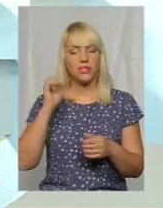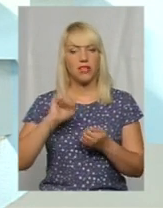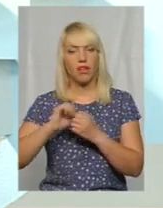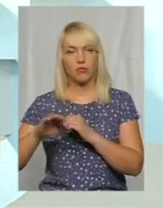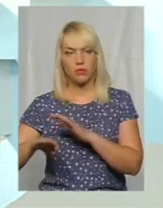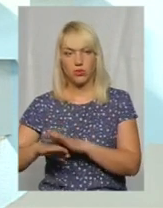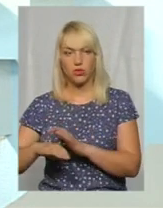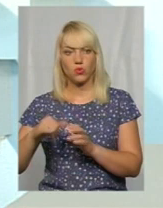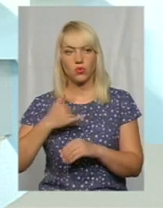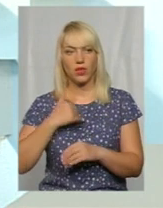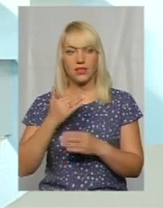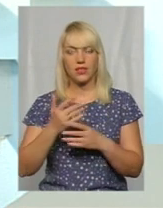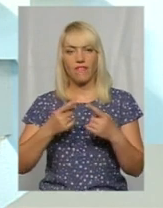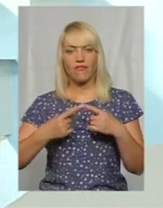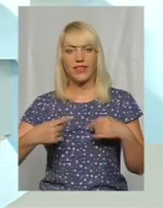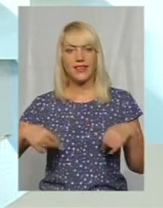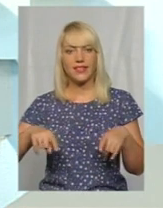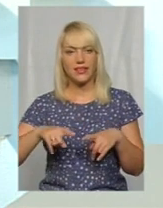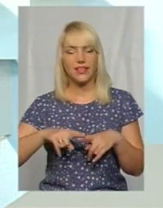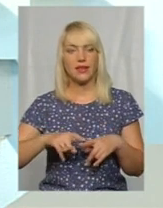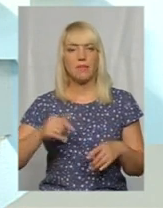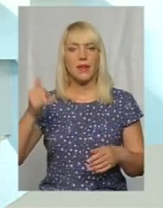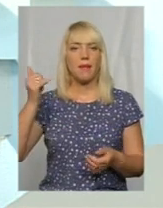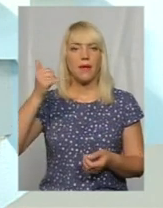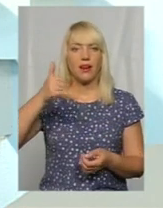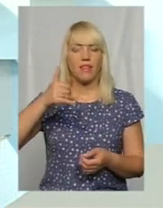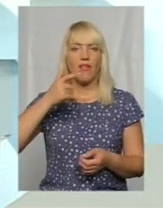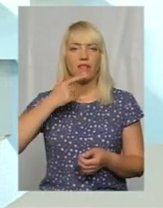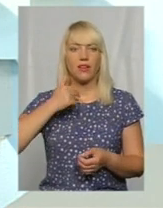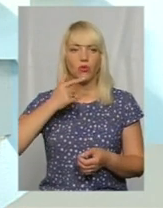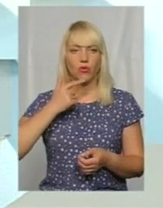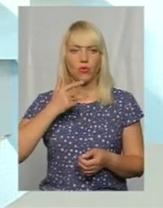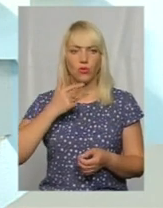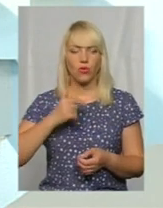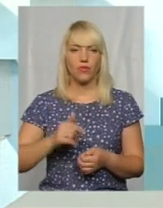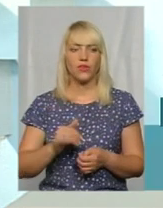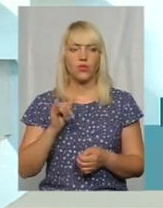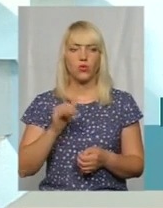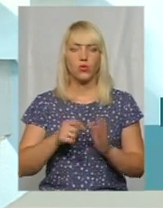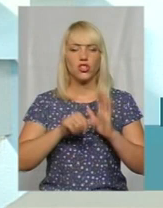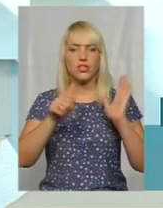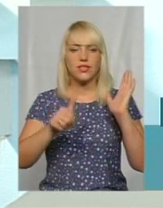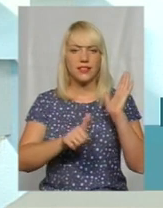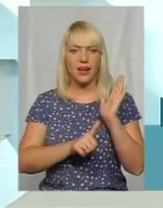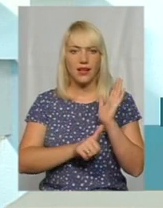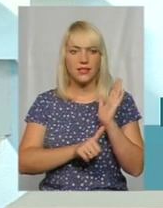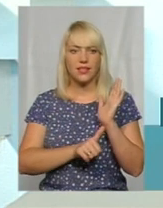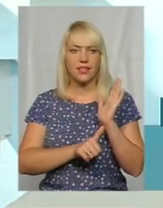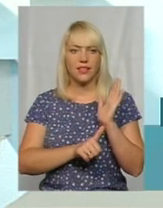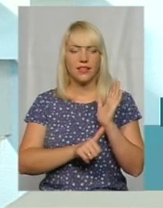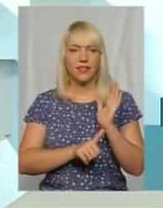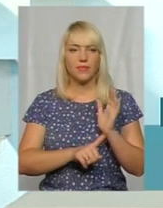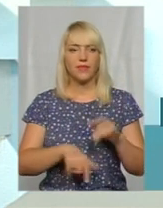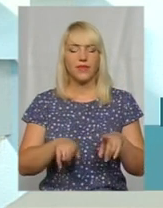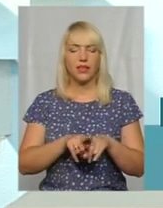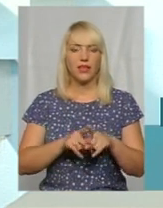-Подільському, у нас є відділення переливання крові, трансфузіології, так звані, у 16 таких